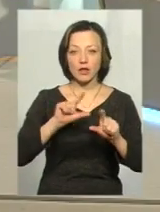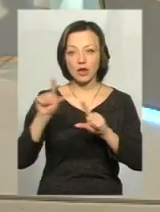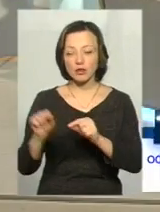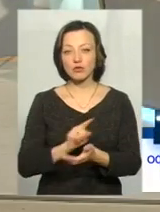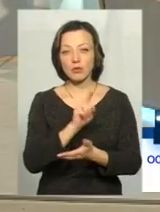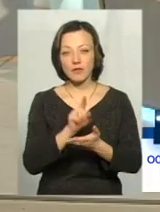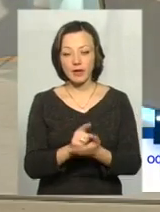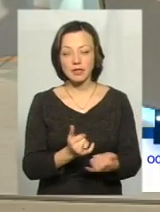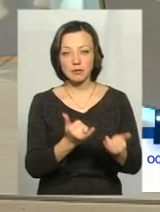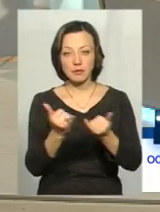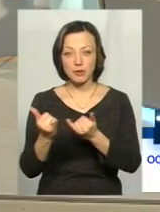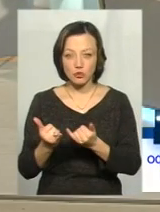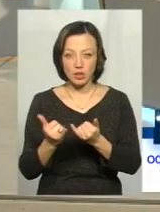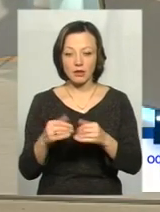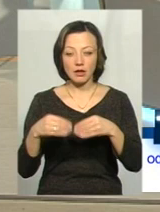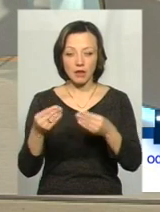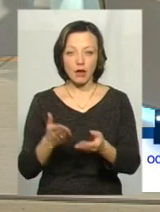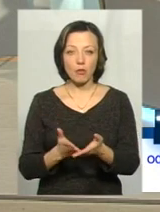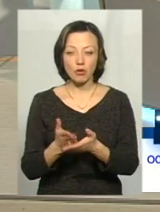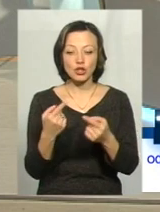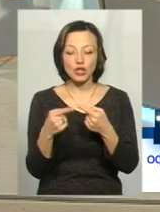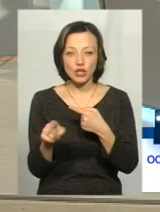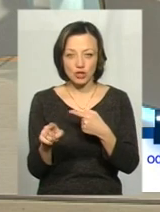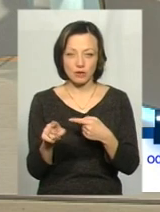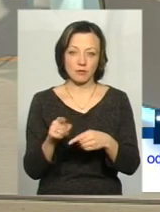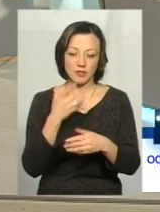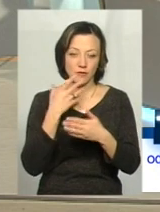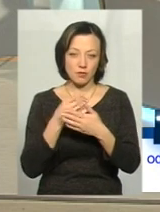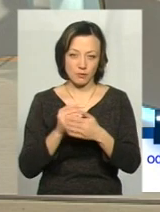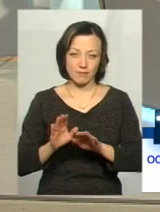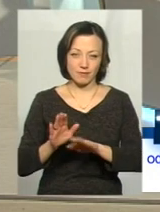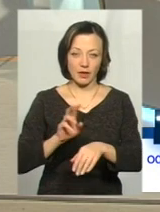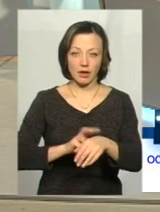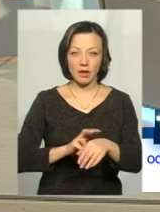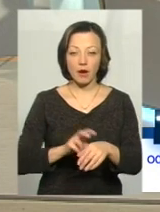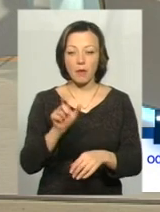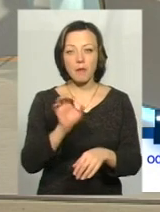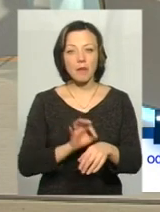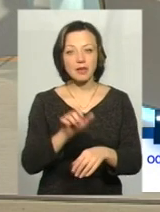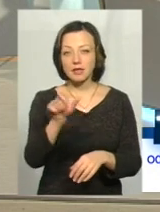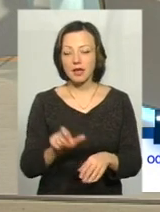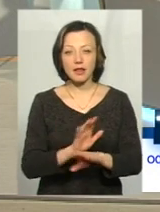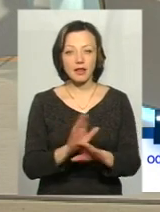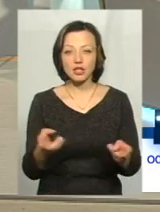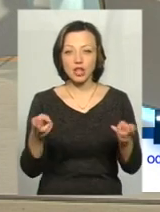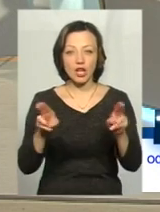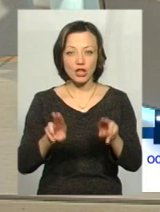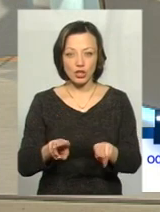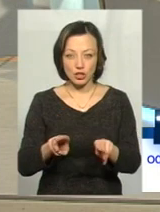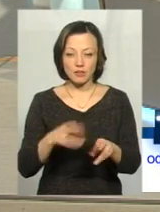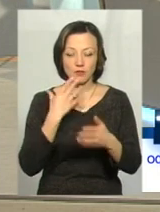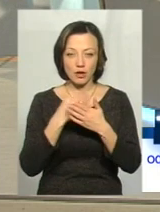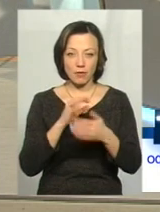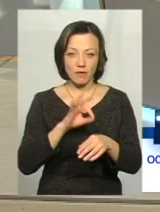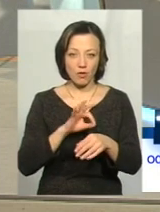зобов'язаний забезпечити надання послуг іншим лікарям. Тобто пацієнт не залишиться один на один своїми